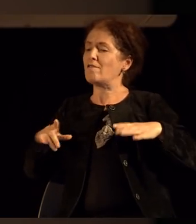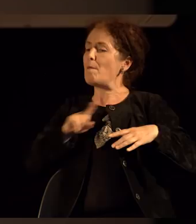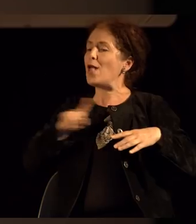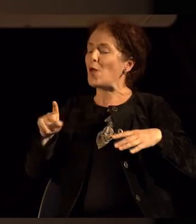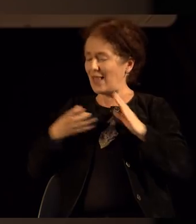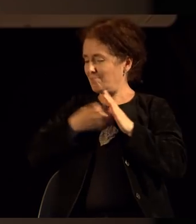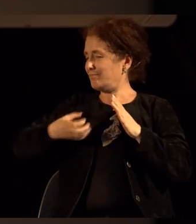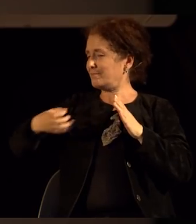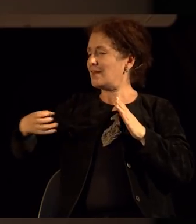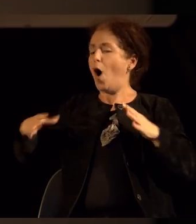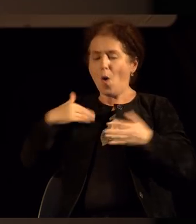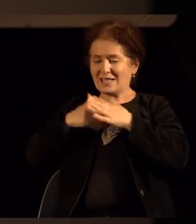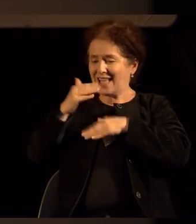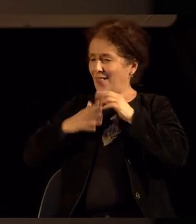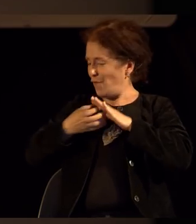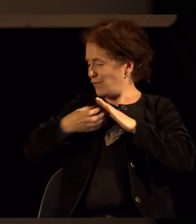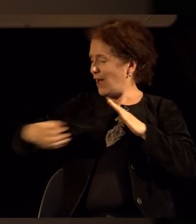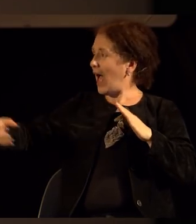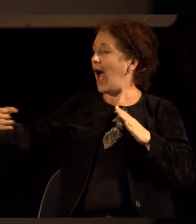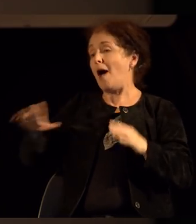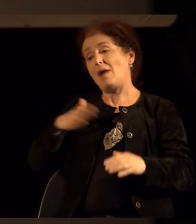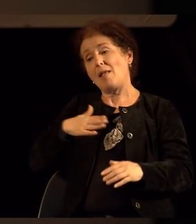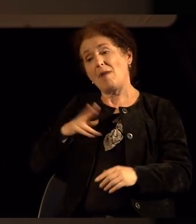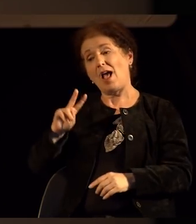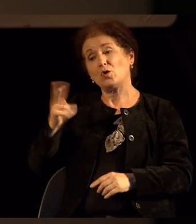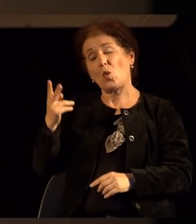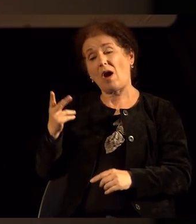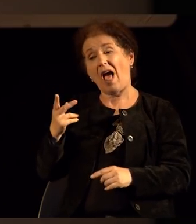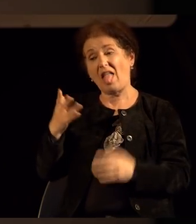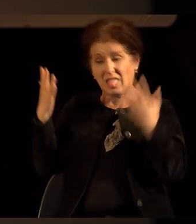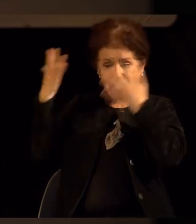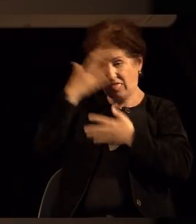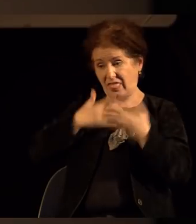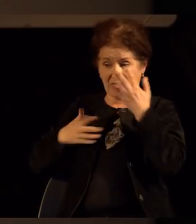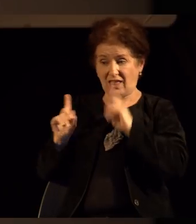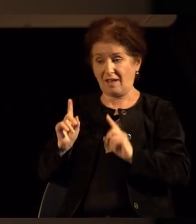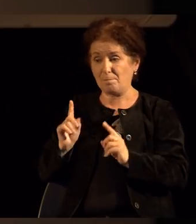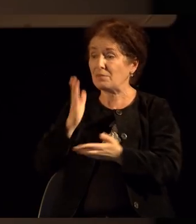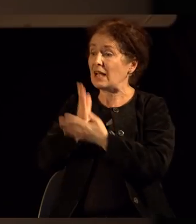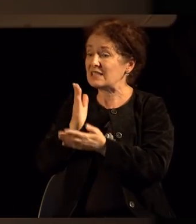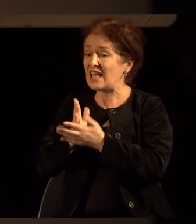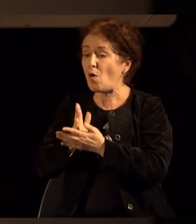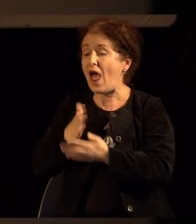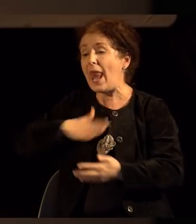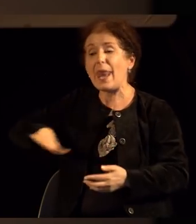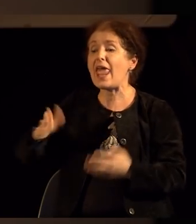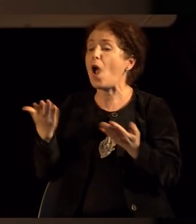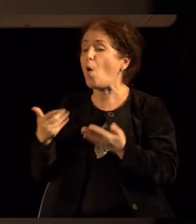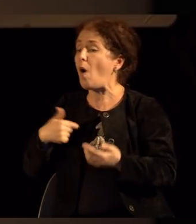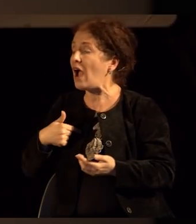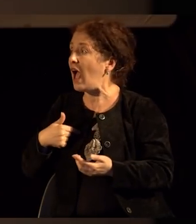трае тоа задоволство. Но има една и друга голема илузија. Секогаш ние, кога